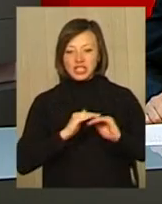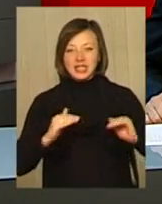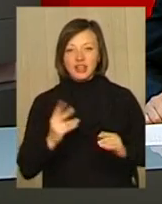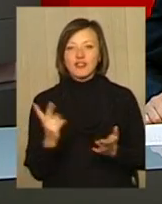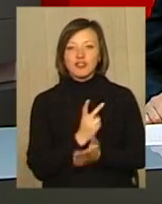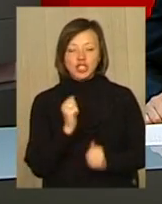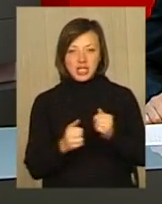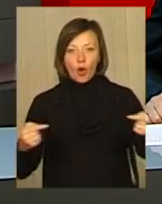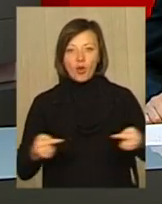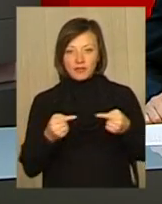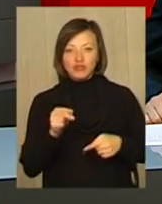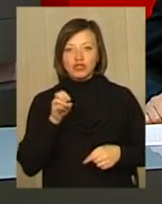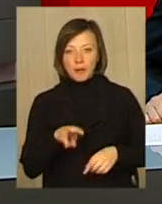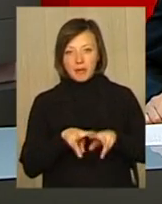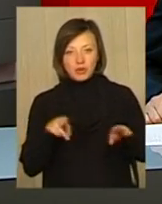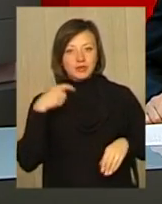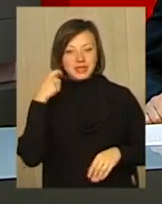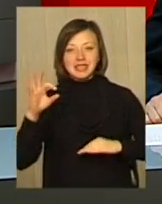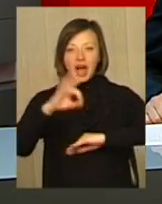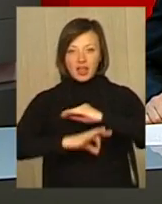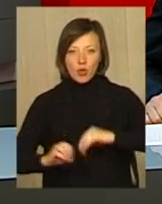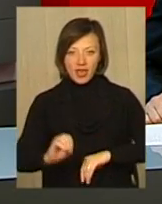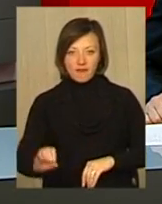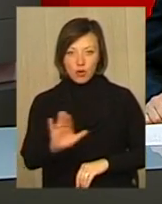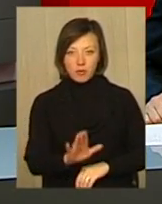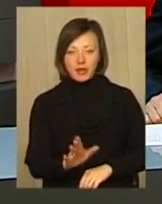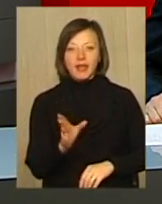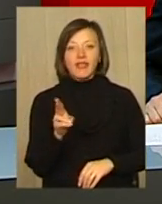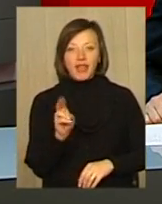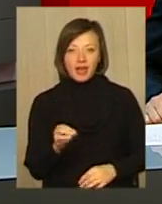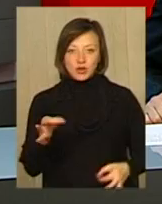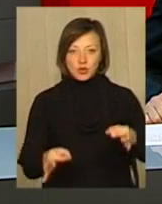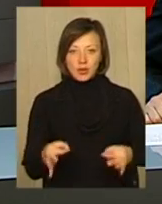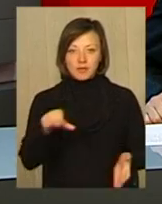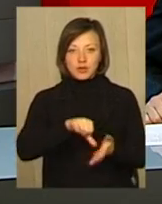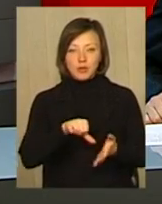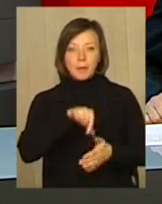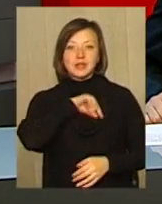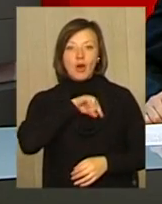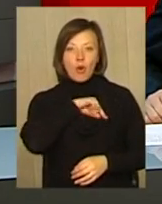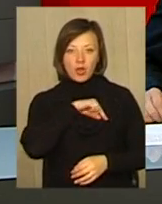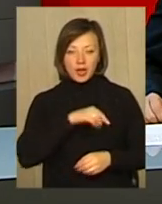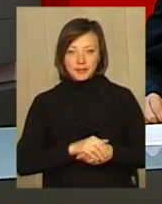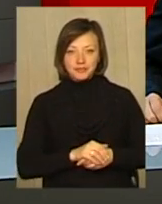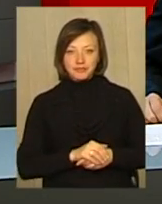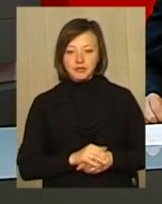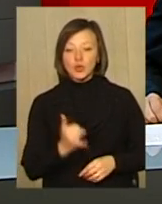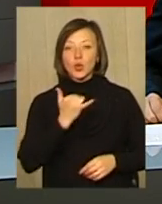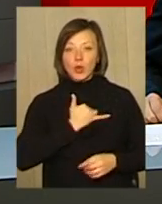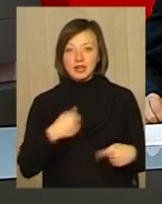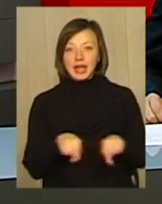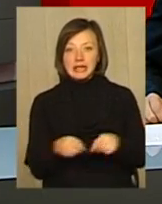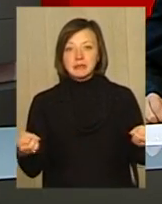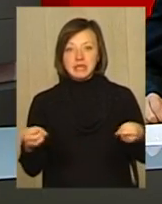конфліктують, ніж ровесники Західної Європи, де третейськими суддями виступають психологи-конфліктологи. У нас таких